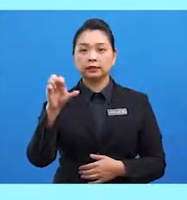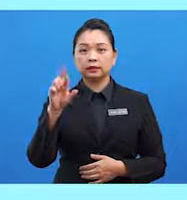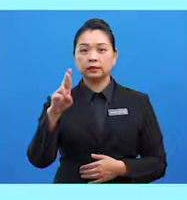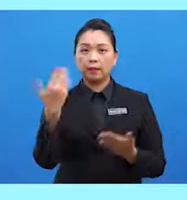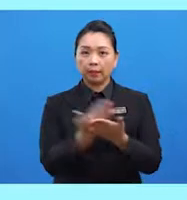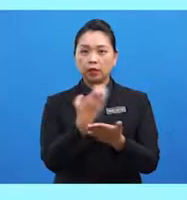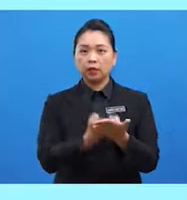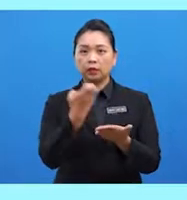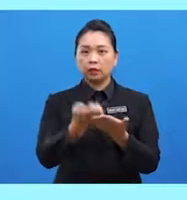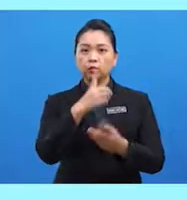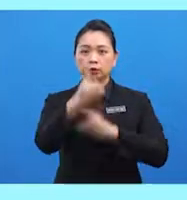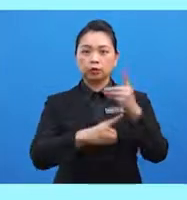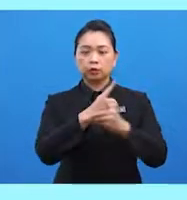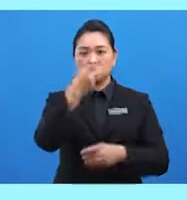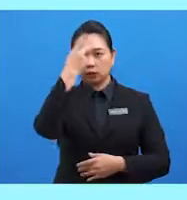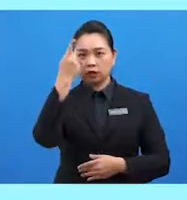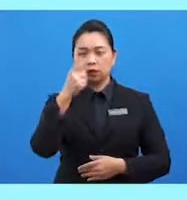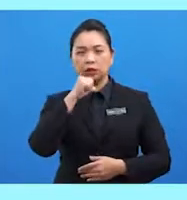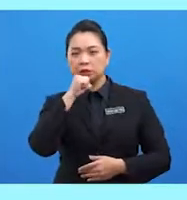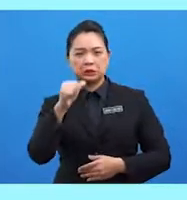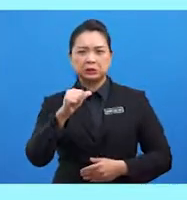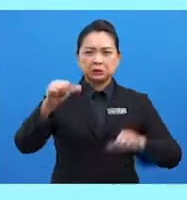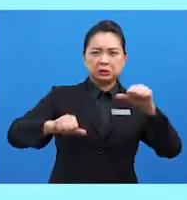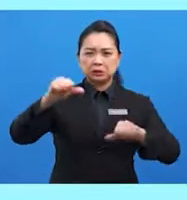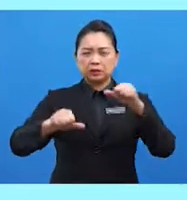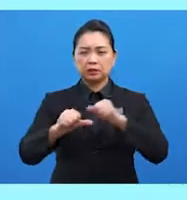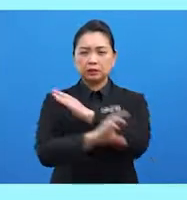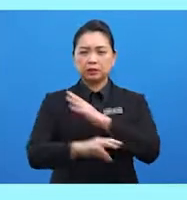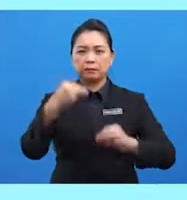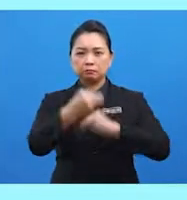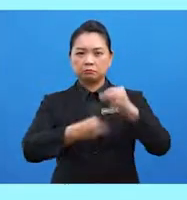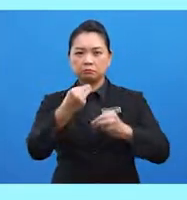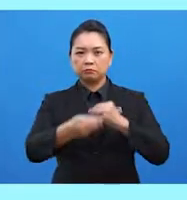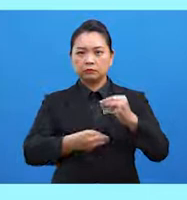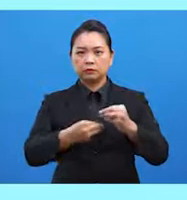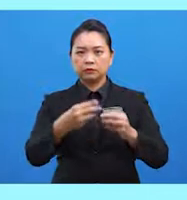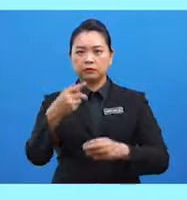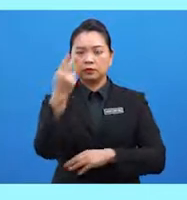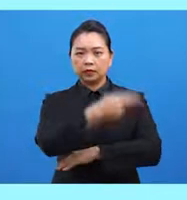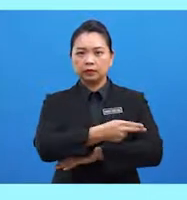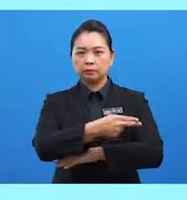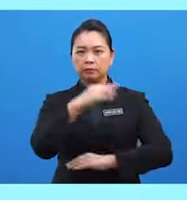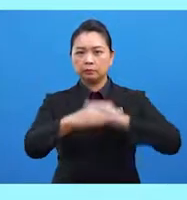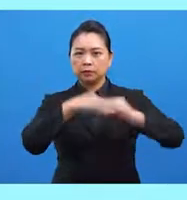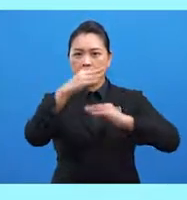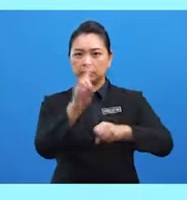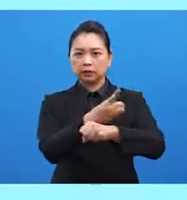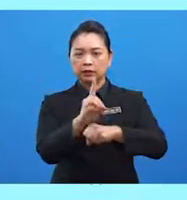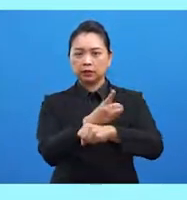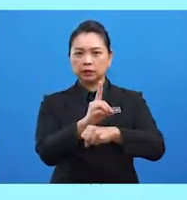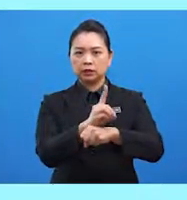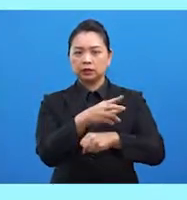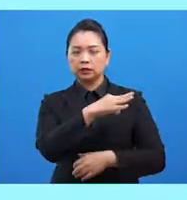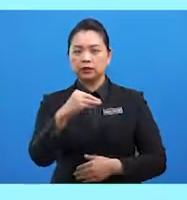maju terhadap negara membangun melalui persidangan perdagangan dan pembangunan PBB,